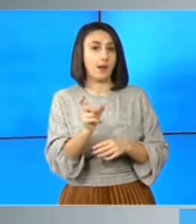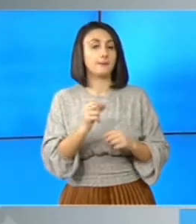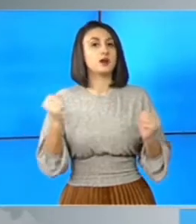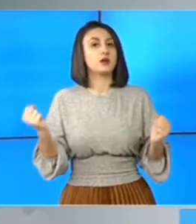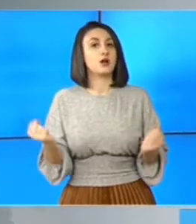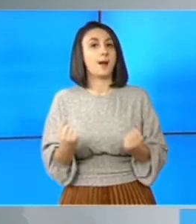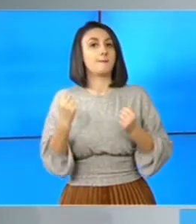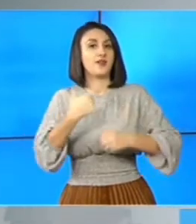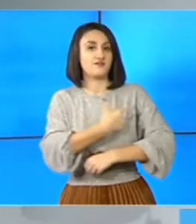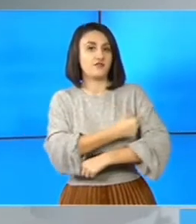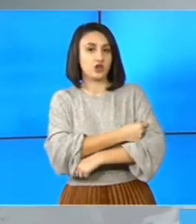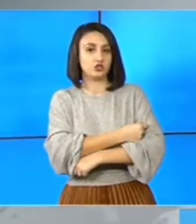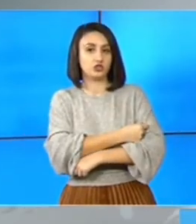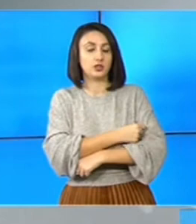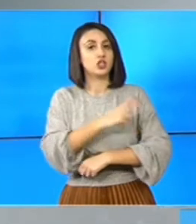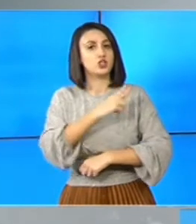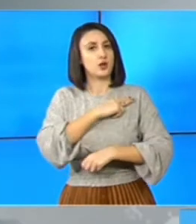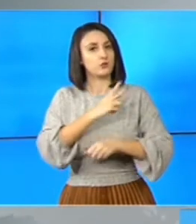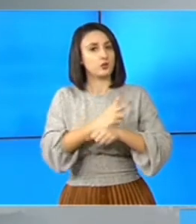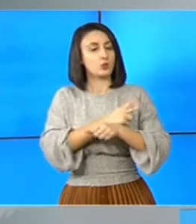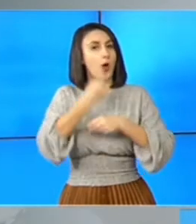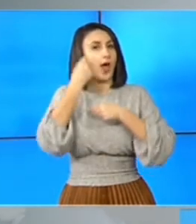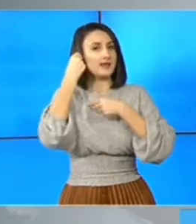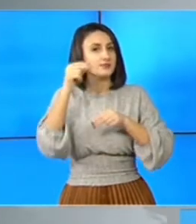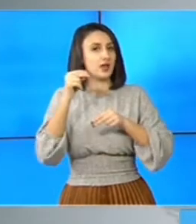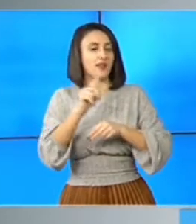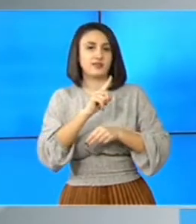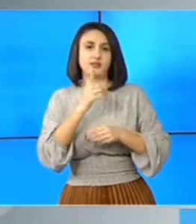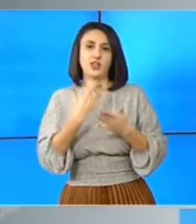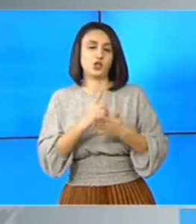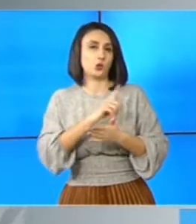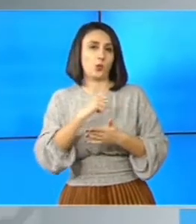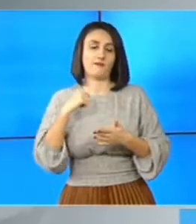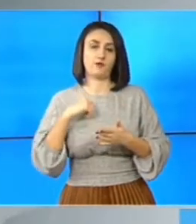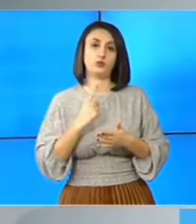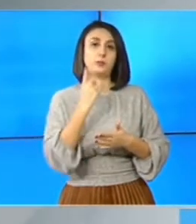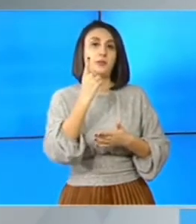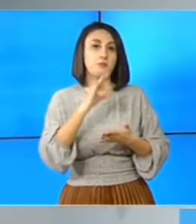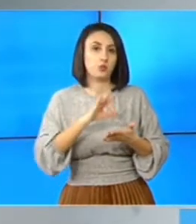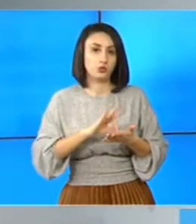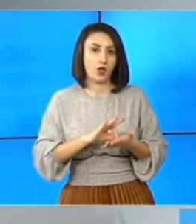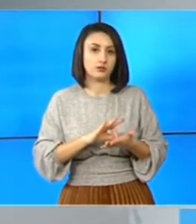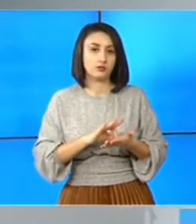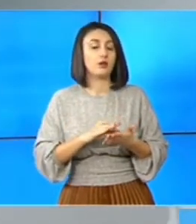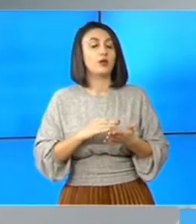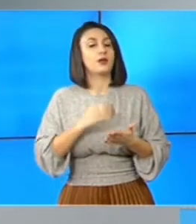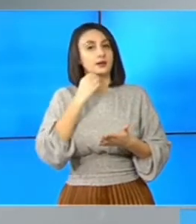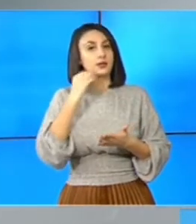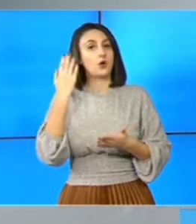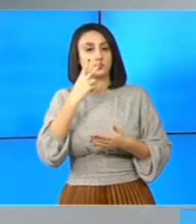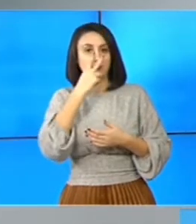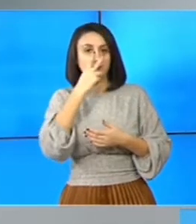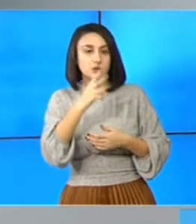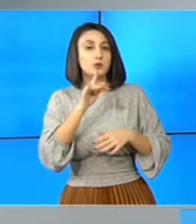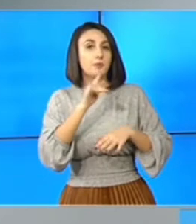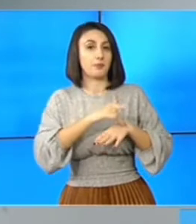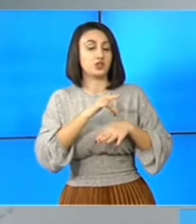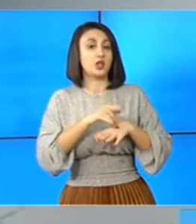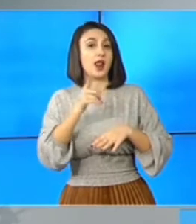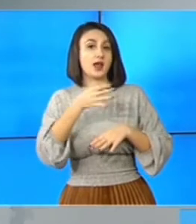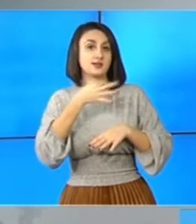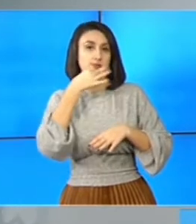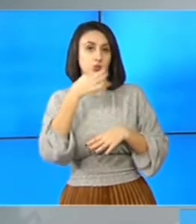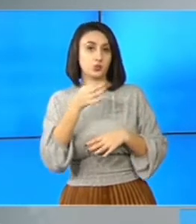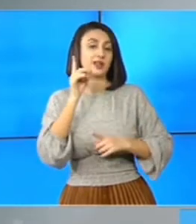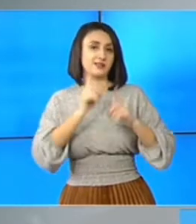de vaccinare. Șeful statului a explicat de ce nu a dorit să se vaccineze în prima etapă, atunci când au fost vizați doar medicii. Iohannis